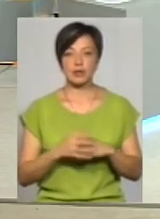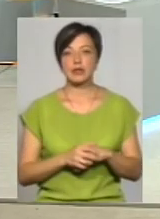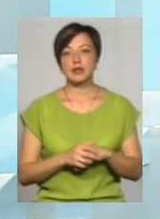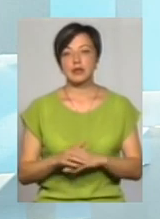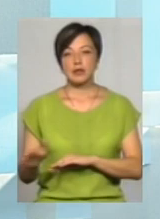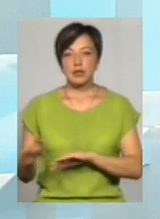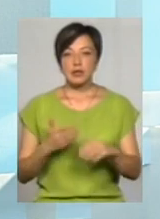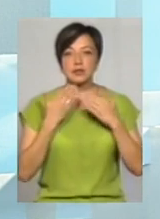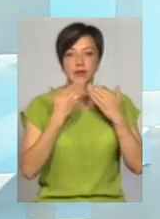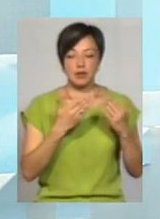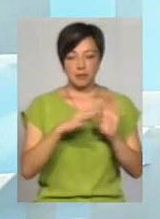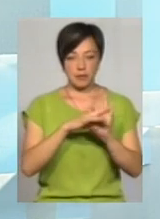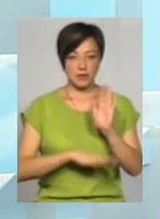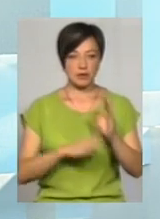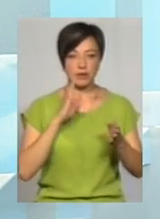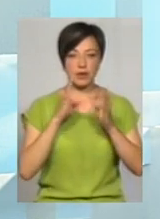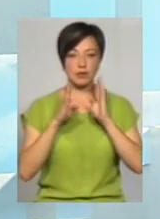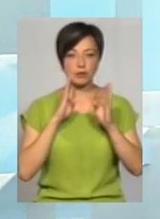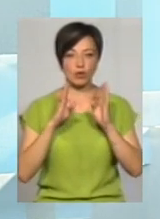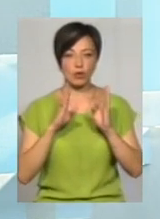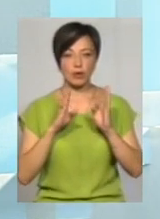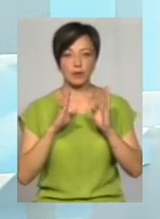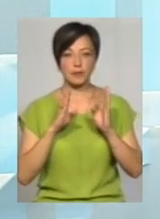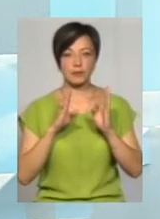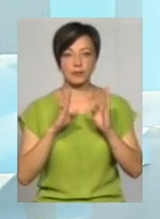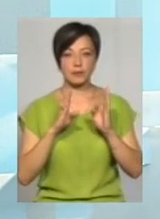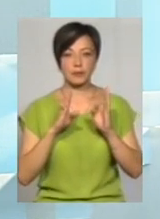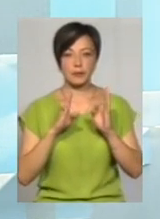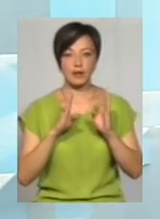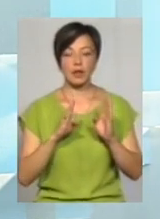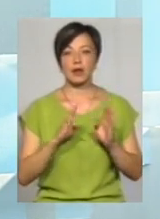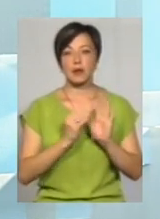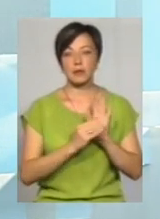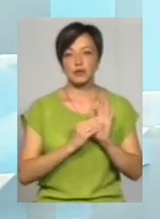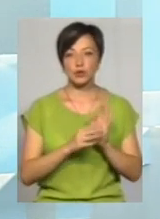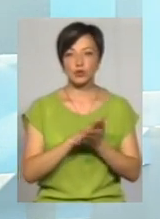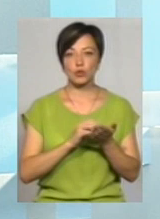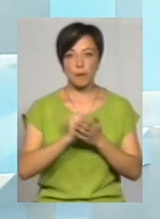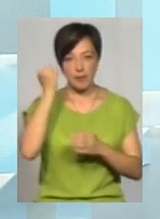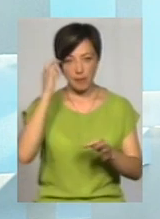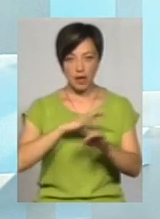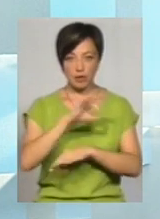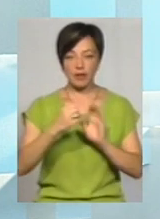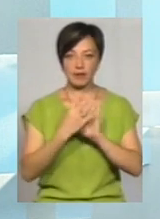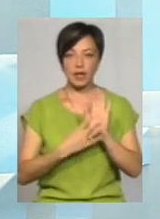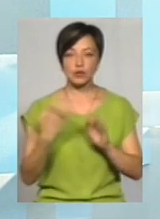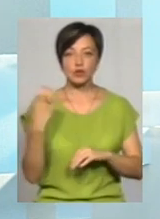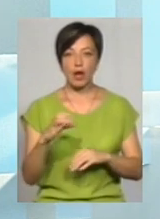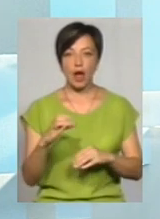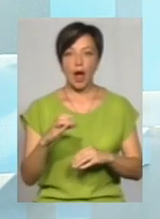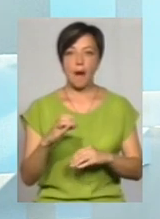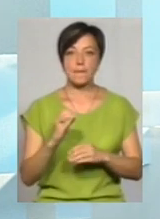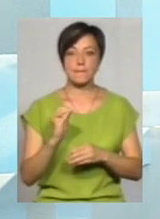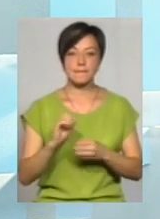звернемося у Фейсбук. Кузьма Зондербар пише, зруйновано пам'ятку архітектури 19-го століття Млин і